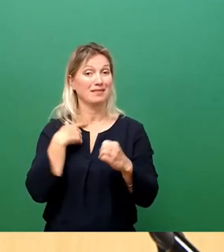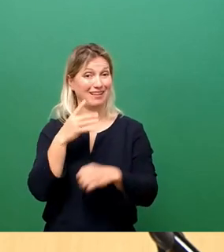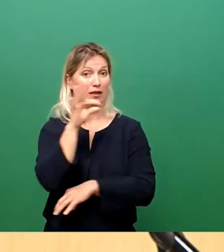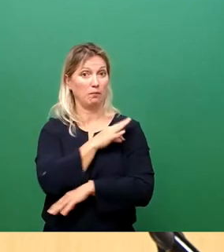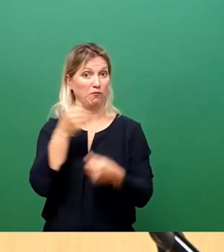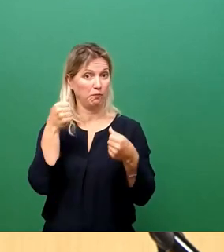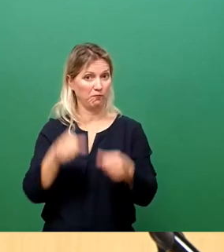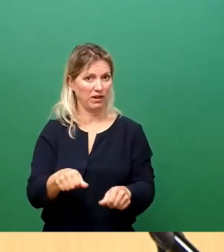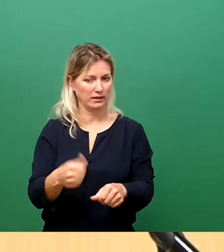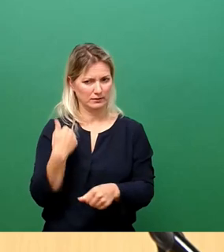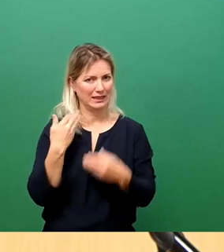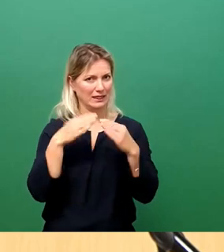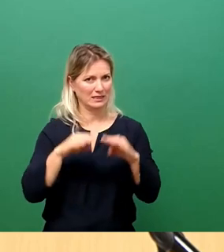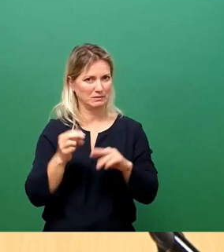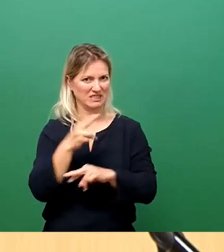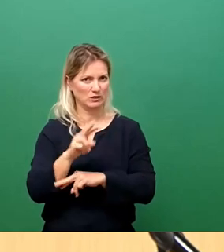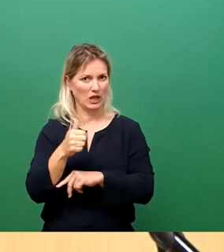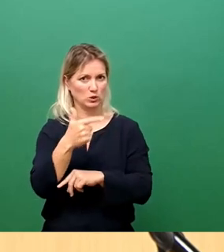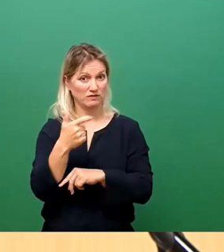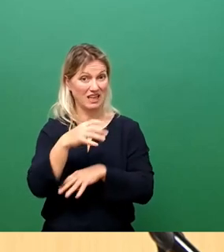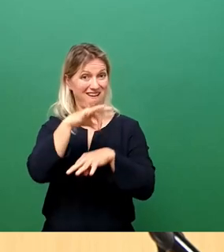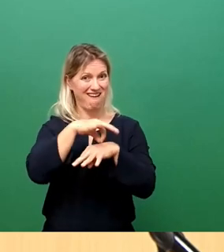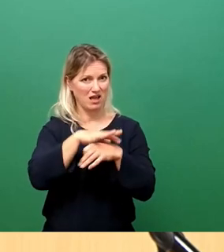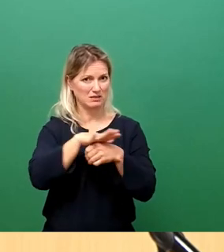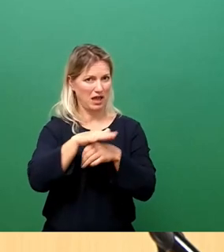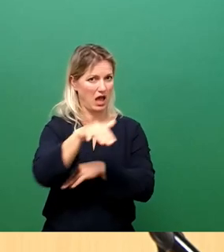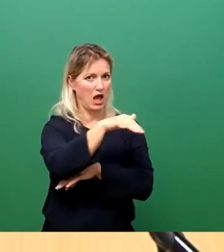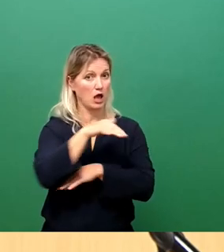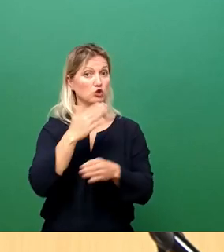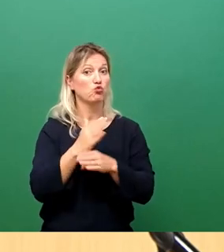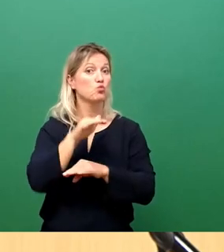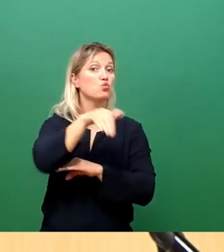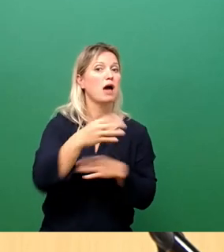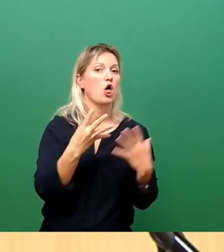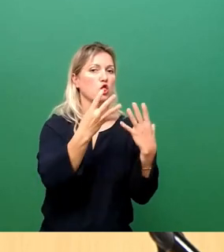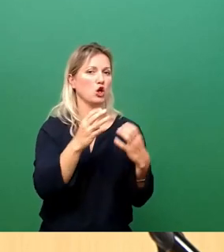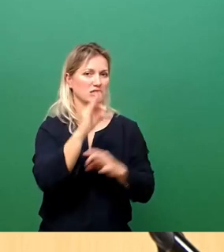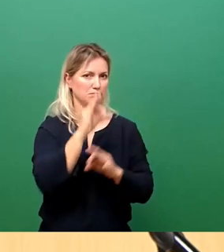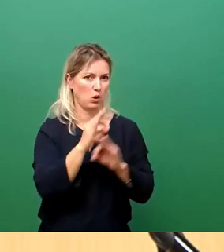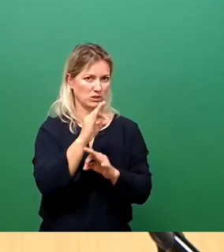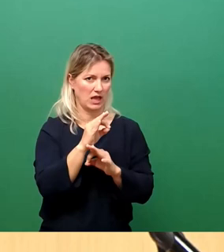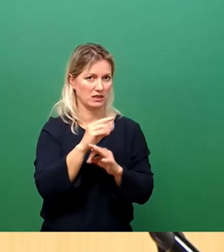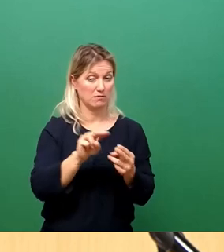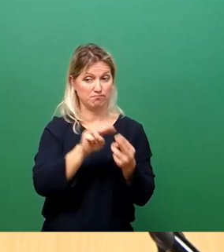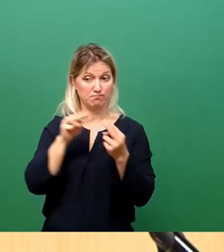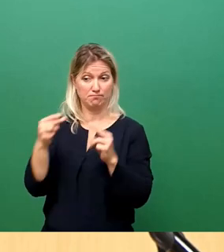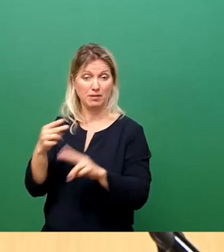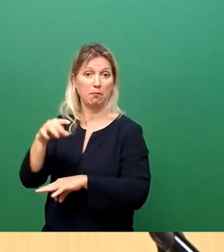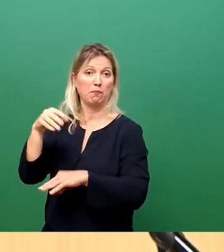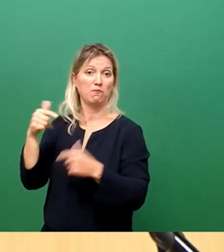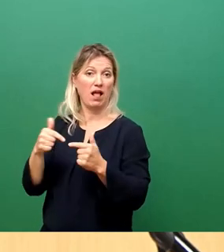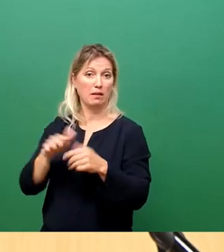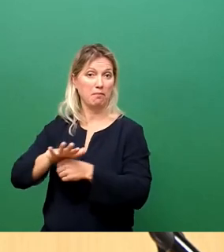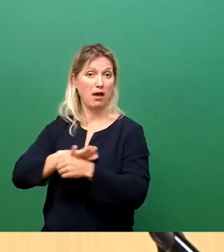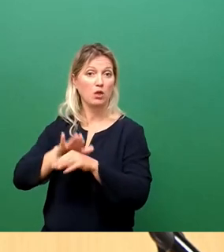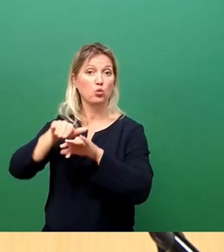hatten wir Impfquoten im ärztlichen Bereich von über 90 Prozent, im pflegerischen Bereich bei circa 80 Prozent. Wir